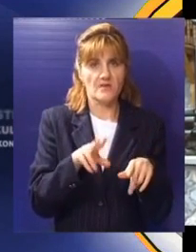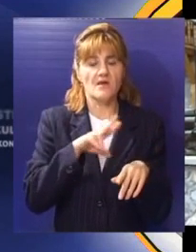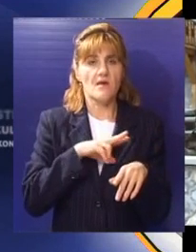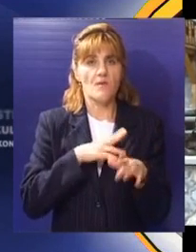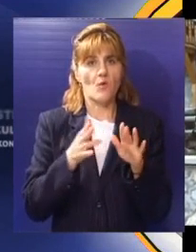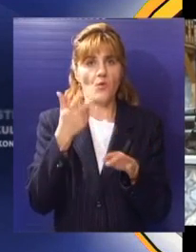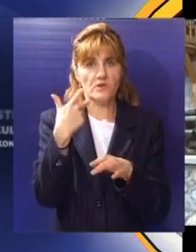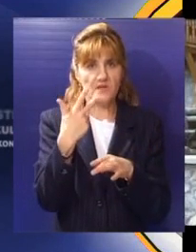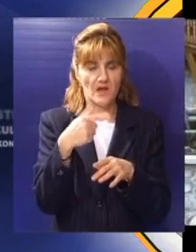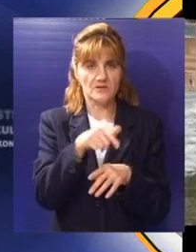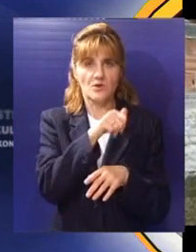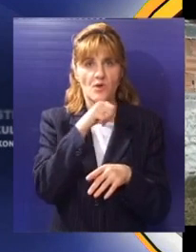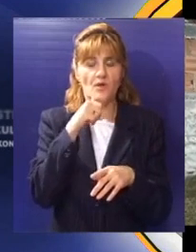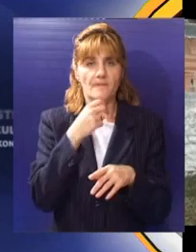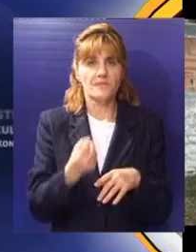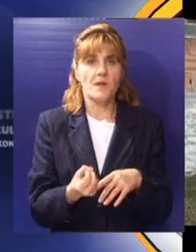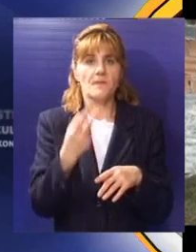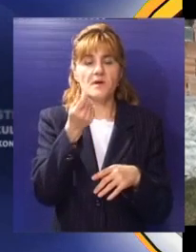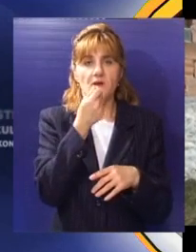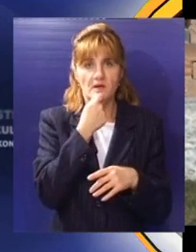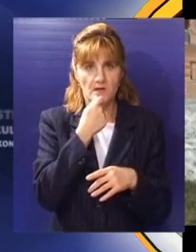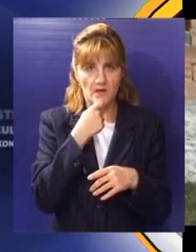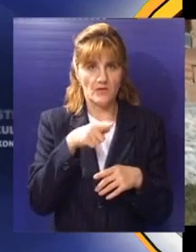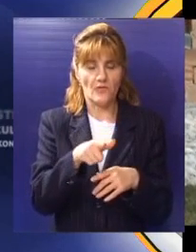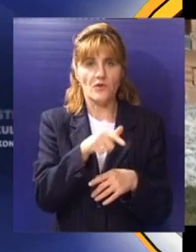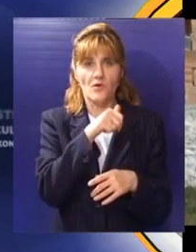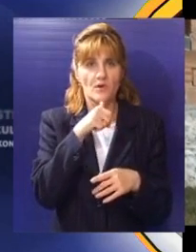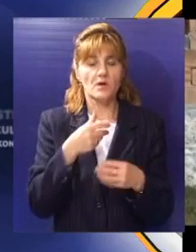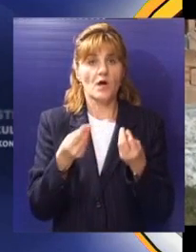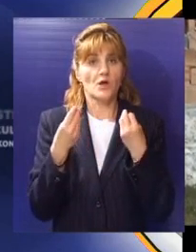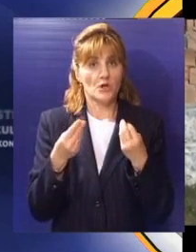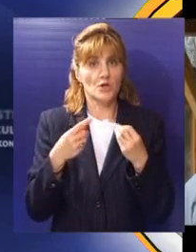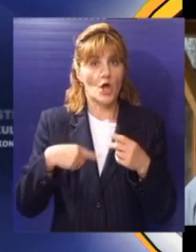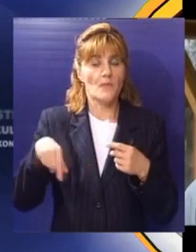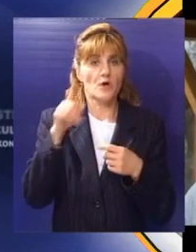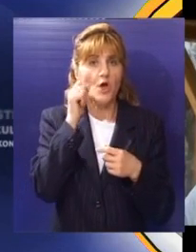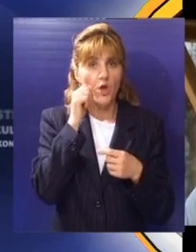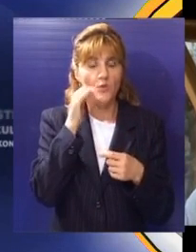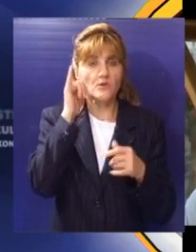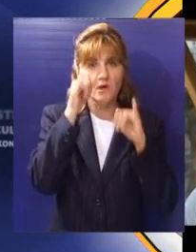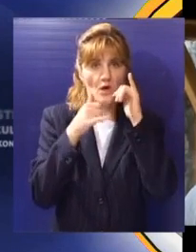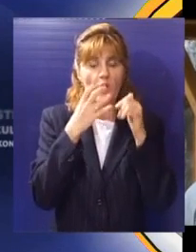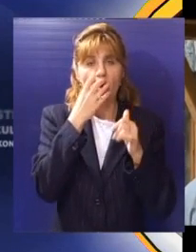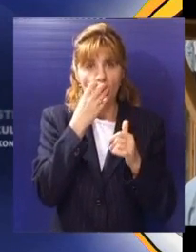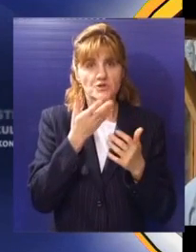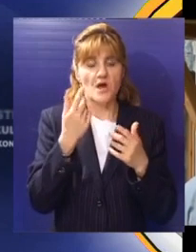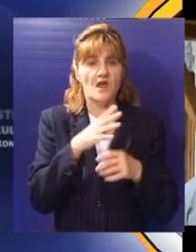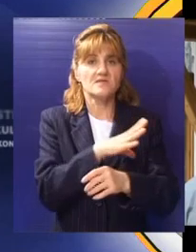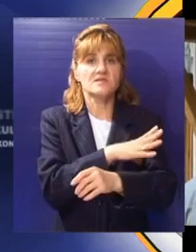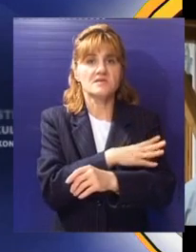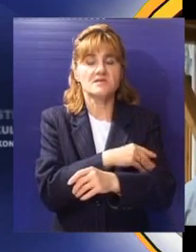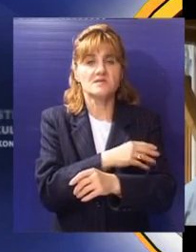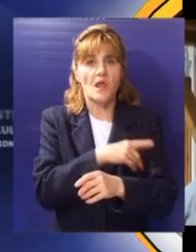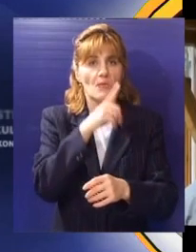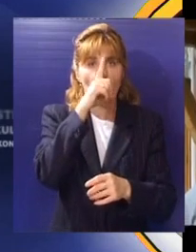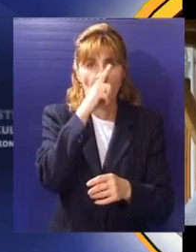domaćina. Bave se organskom poljoprivredom. Dobro su turisti zainteresani, samo nema još, nije